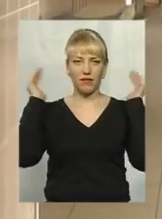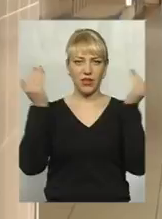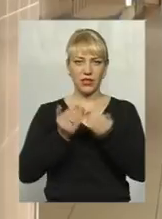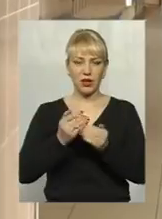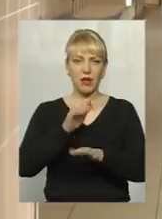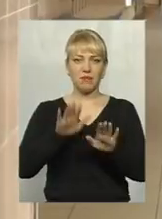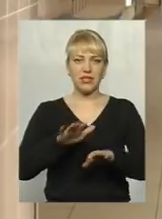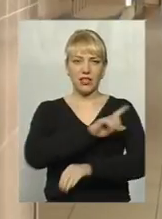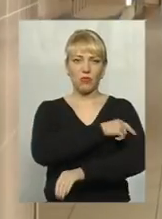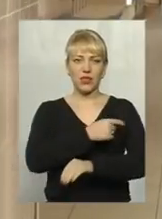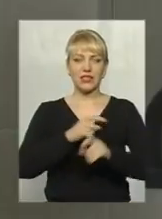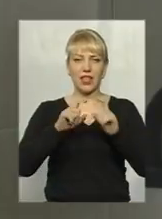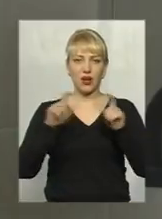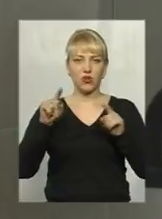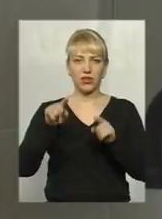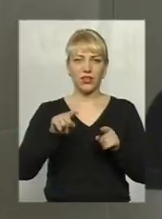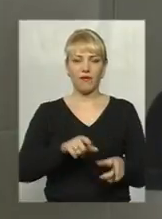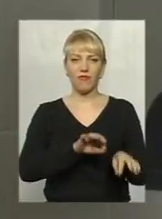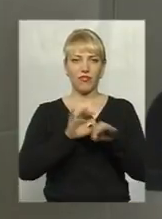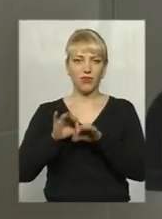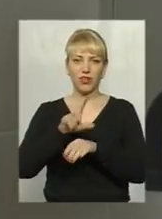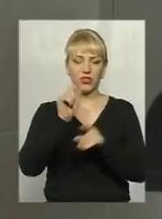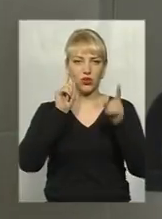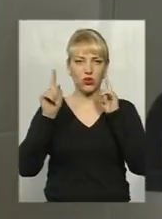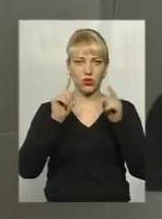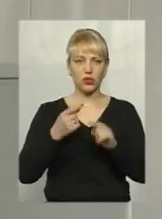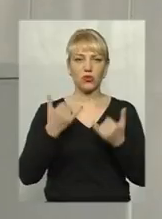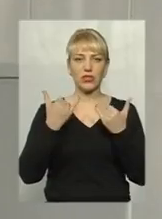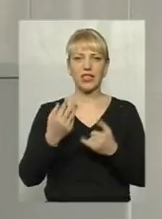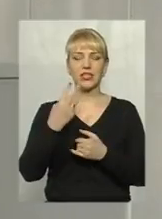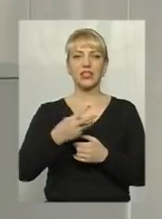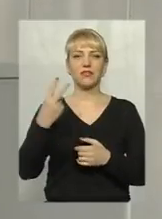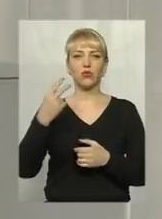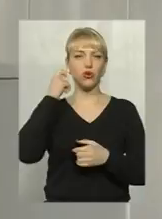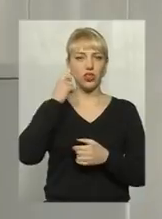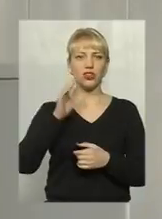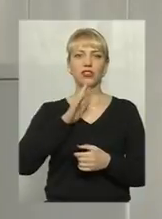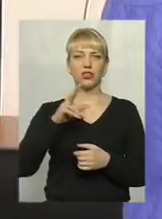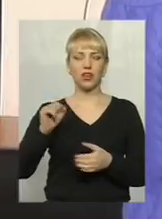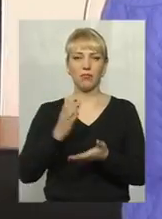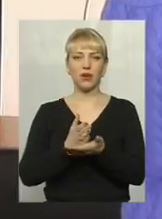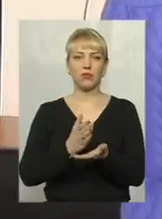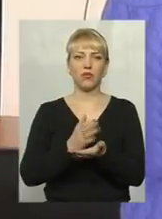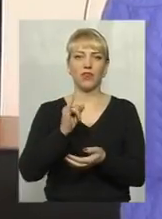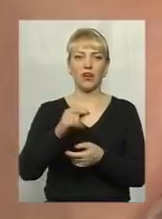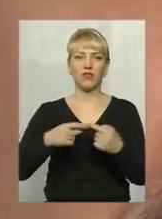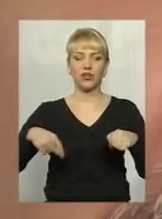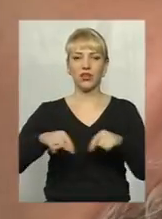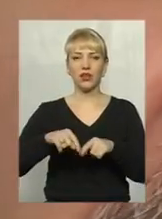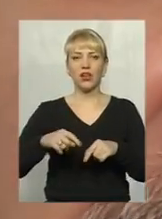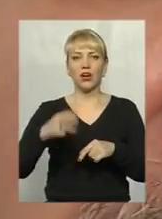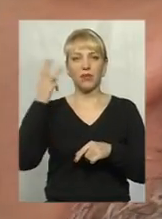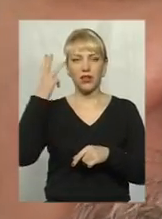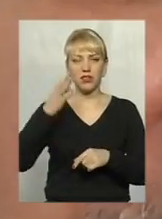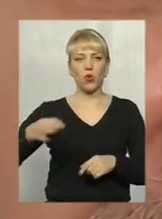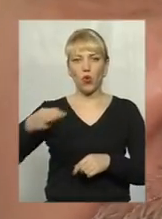медзакладу, там її вивели зі стану опікового шоку. Зараз 32-річна жінка перебуває у відділенні Хмельницької обласної лікарні.